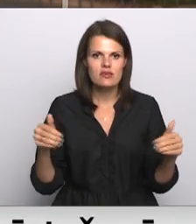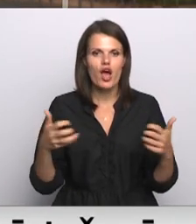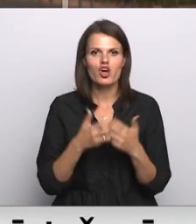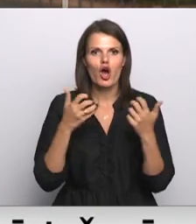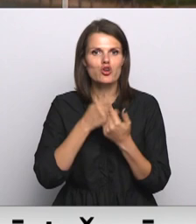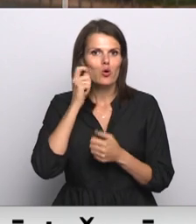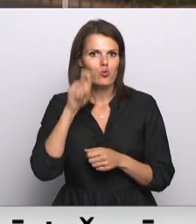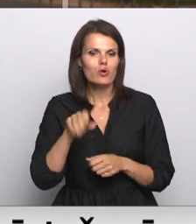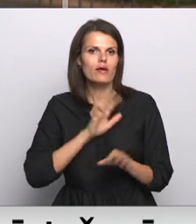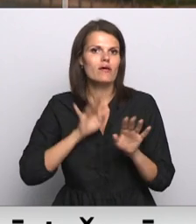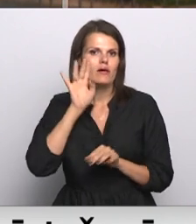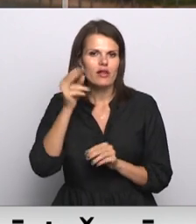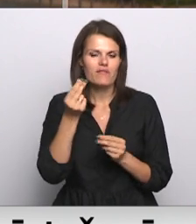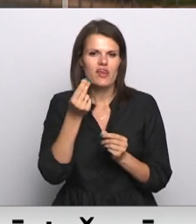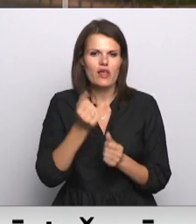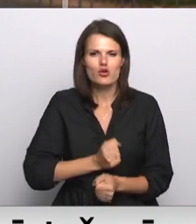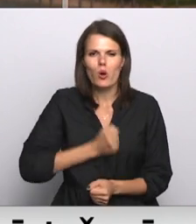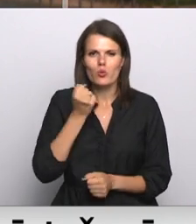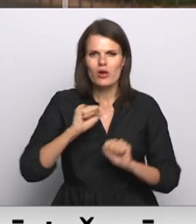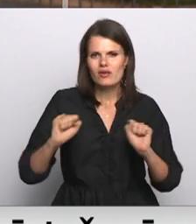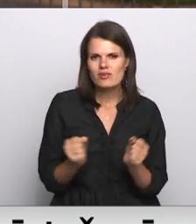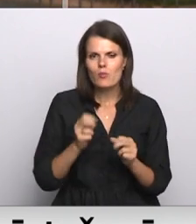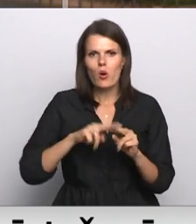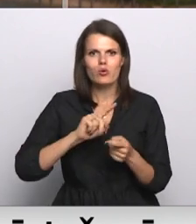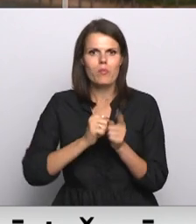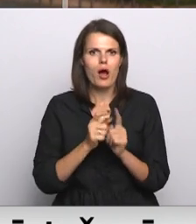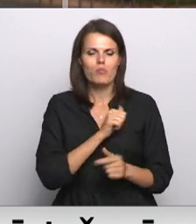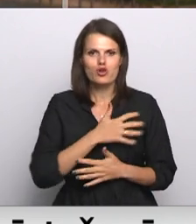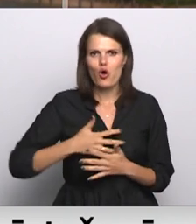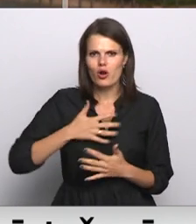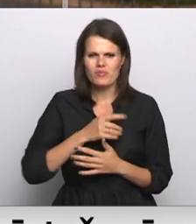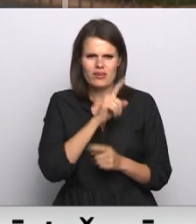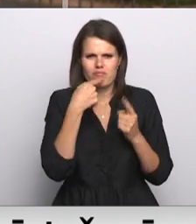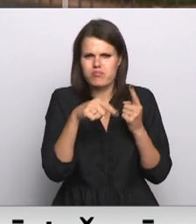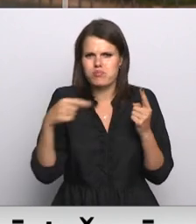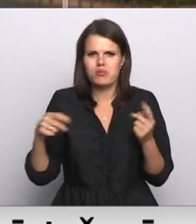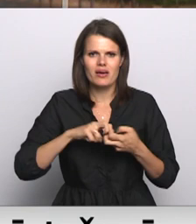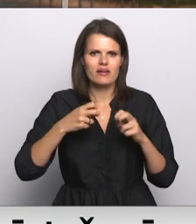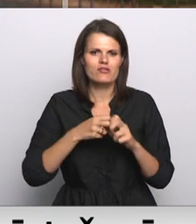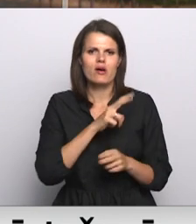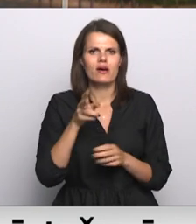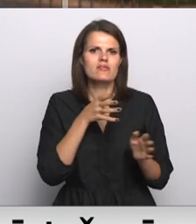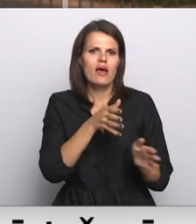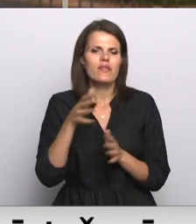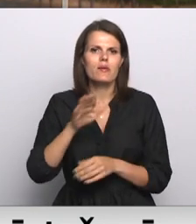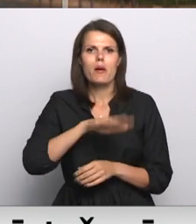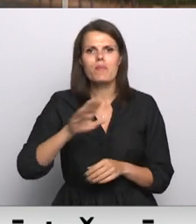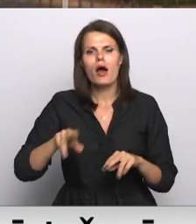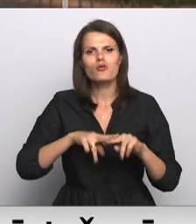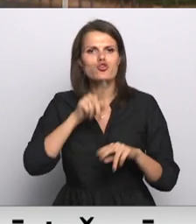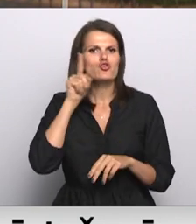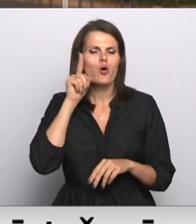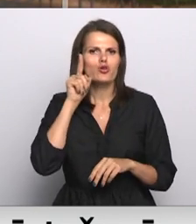finansiāli skaudrā Ziemu un vienkārši pārmaiņas pašorganismā. Ir ļoti daudz krīžu, kas ietekmē bērnu un jauniešu psihisko